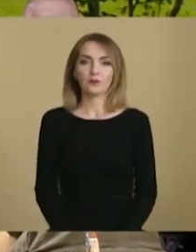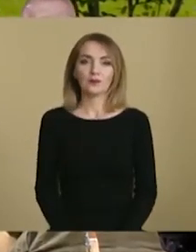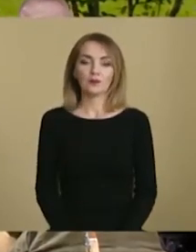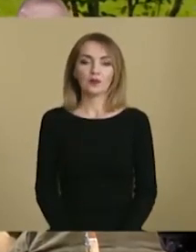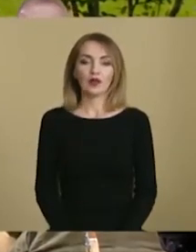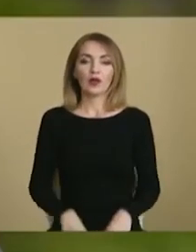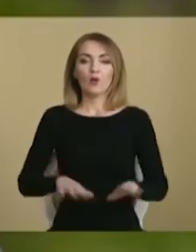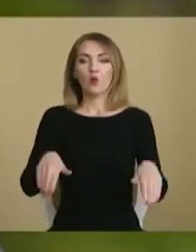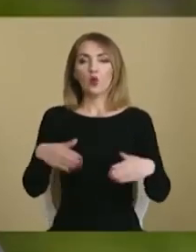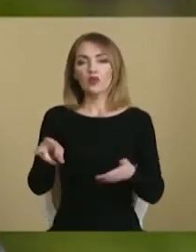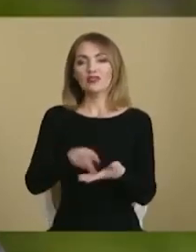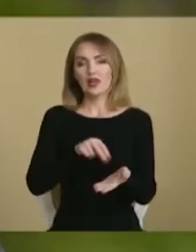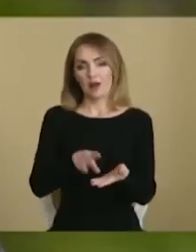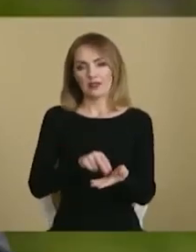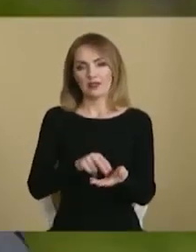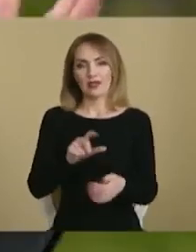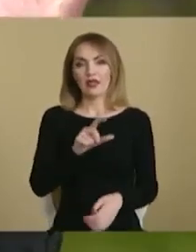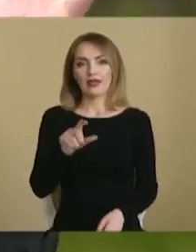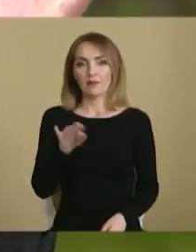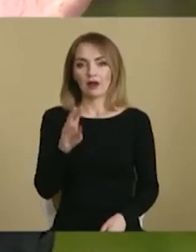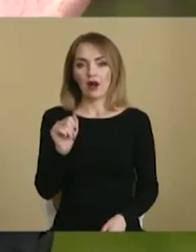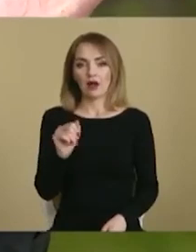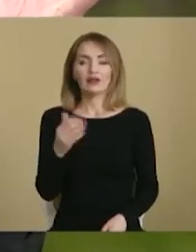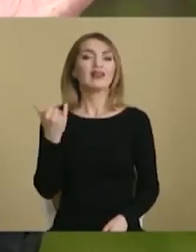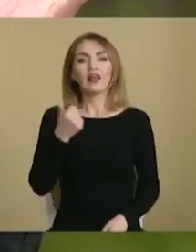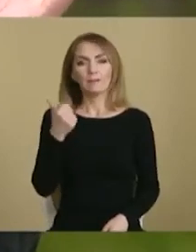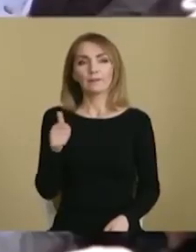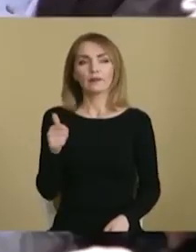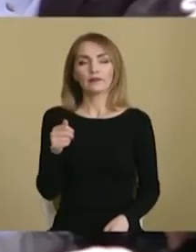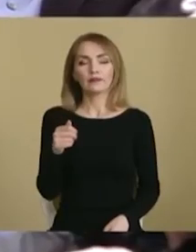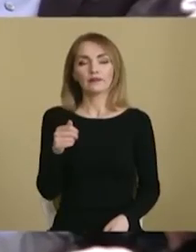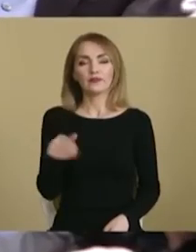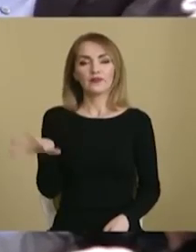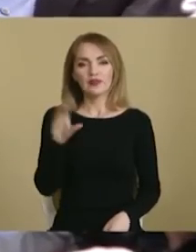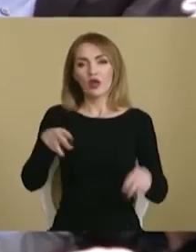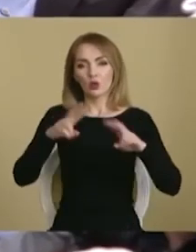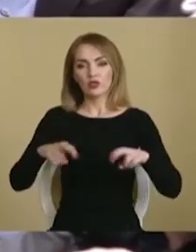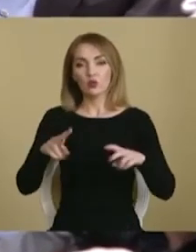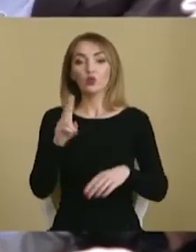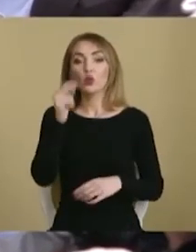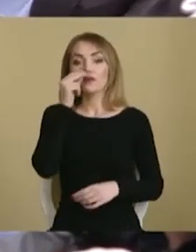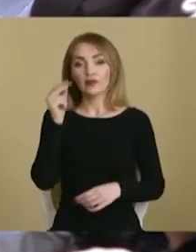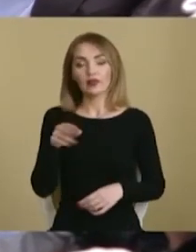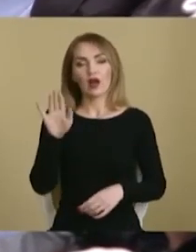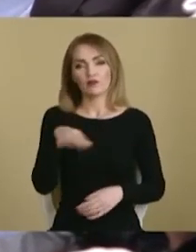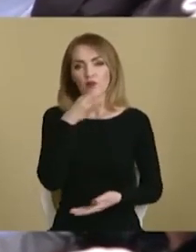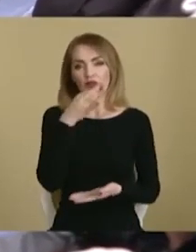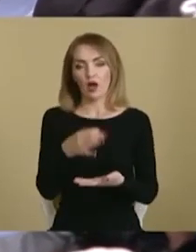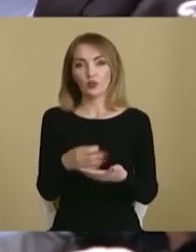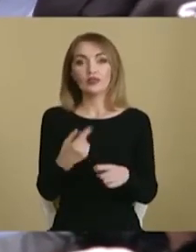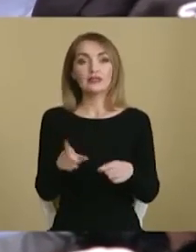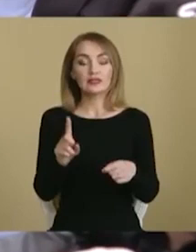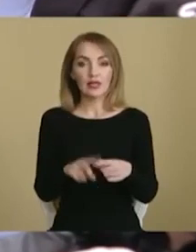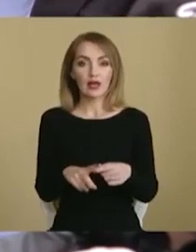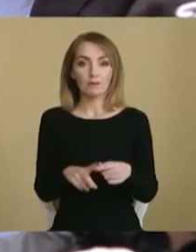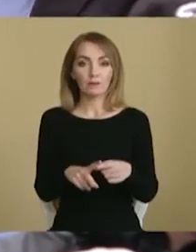Порожні записи Єрмака, тому що хай йде слідство. Там всі сторони розслідуються, і хто винен, хай відповідає. Тому що це,